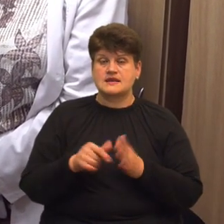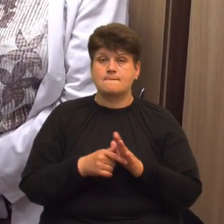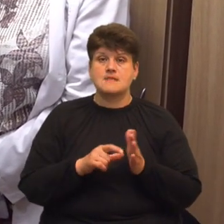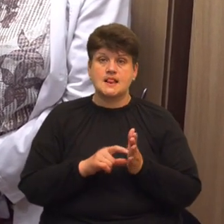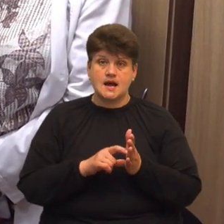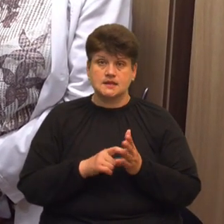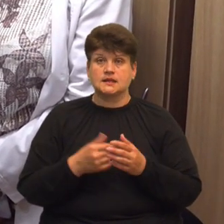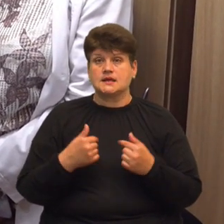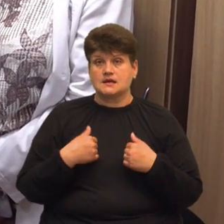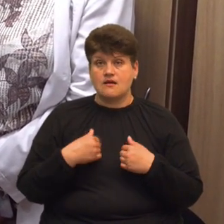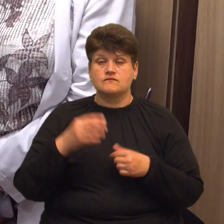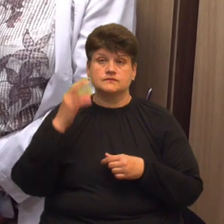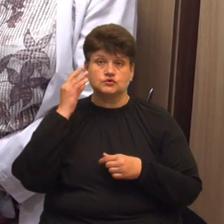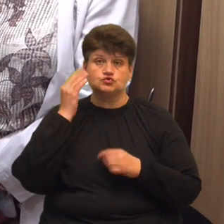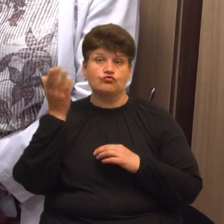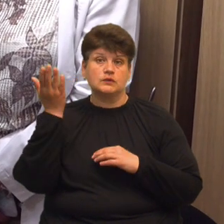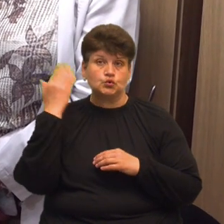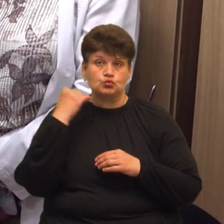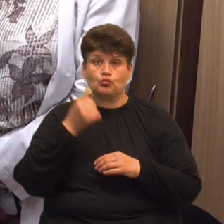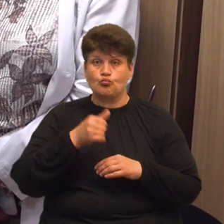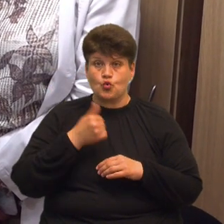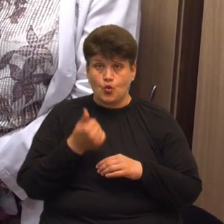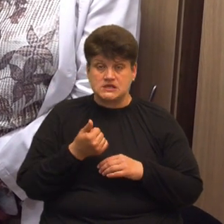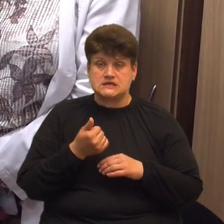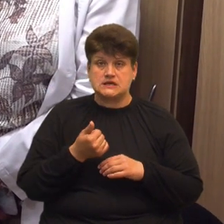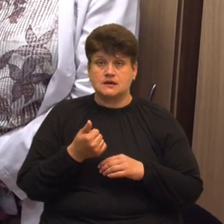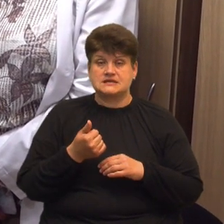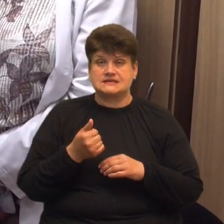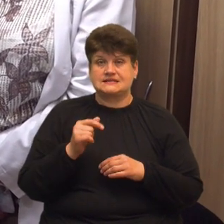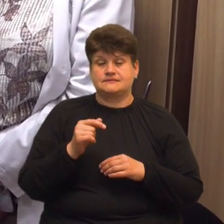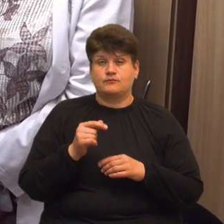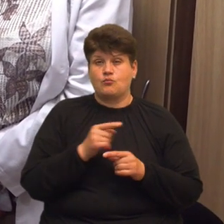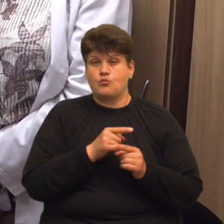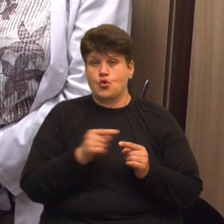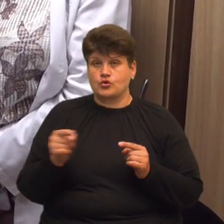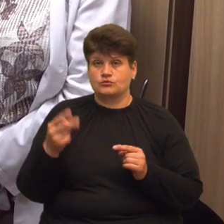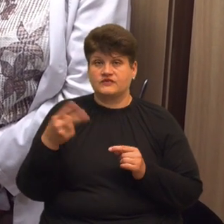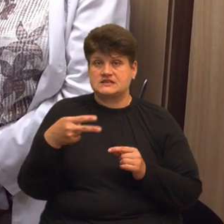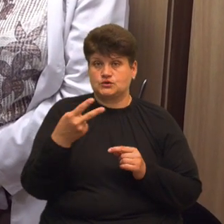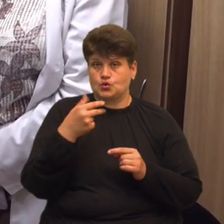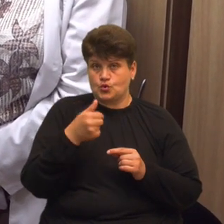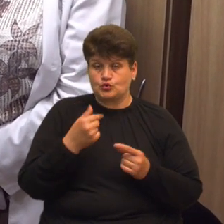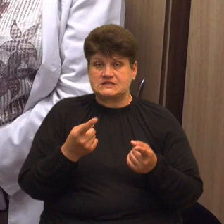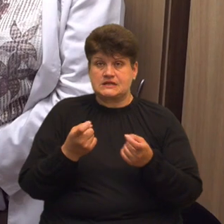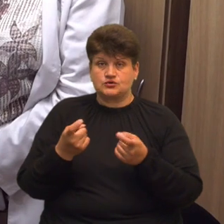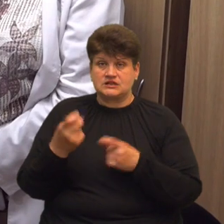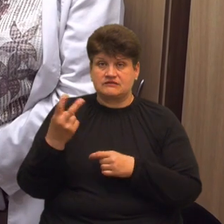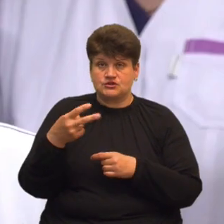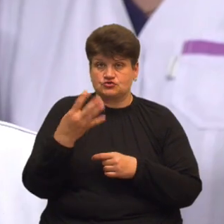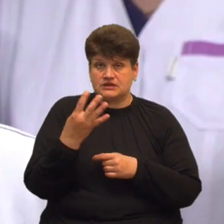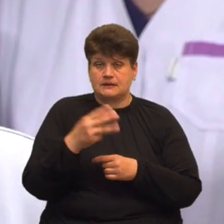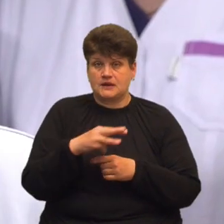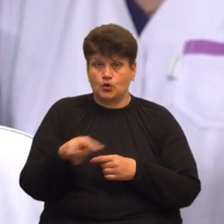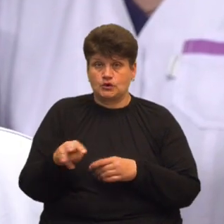не рахую, що ми в минулому році протягом 2022 року залучили на 24 мільйони гуманітарної